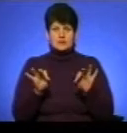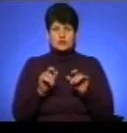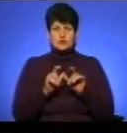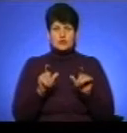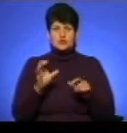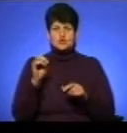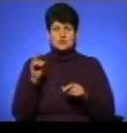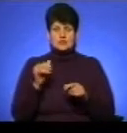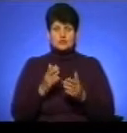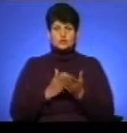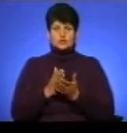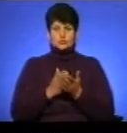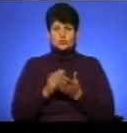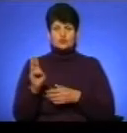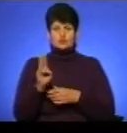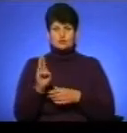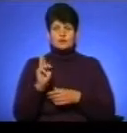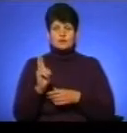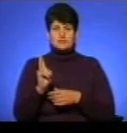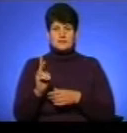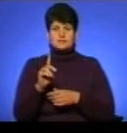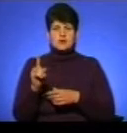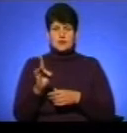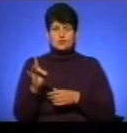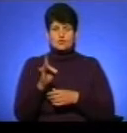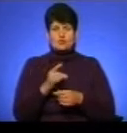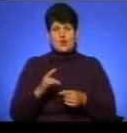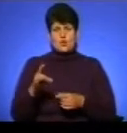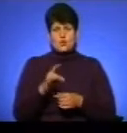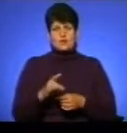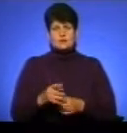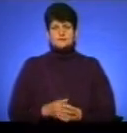соціальної інфраструктури в Шумському, Кременецькому, Збаразькому районах.